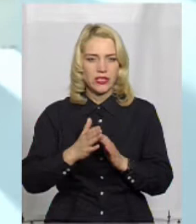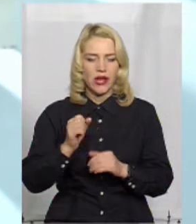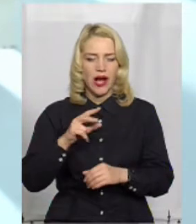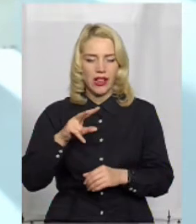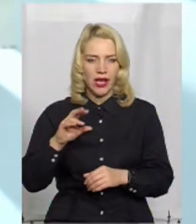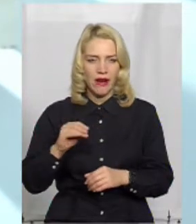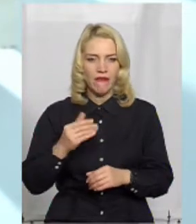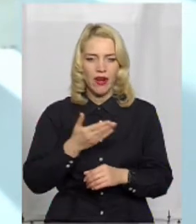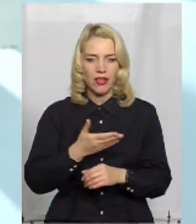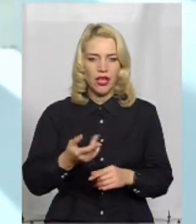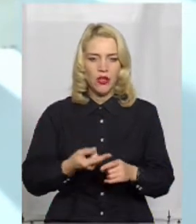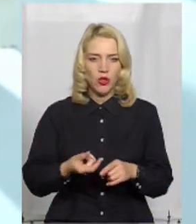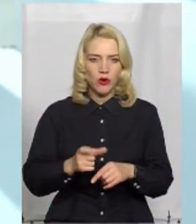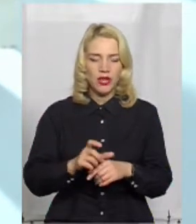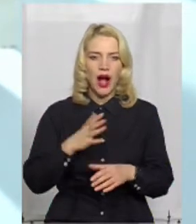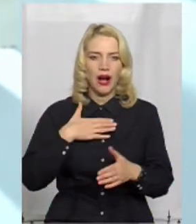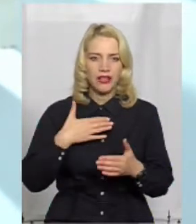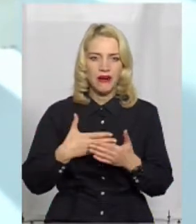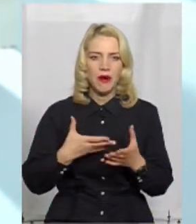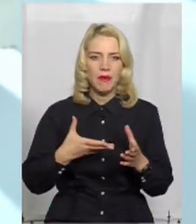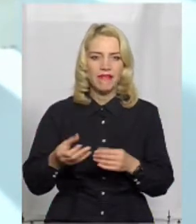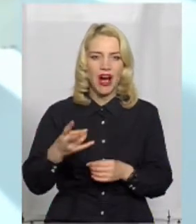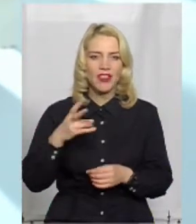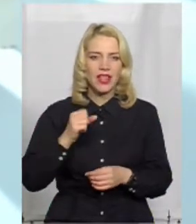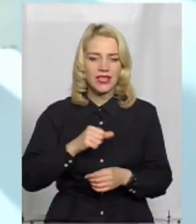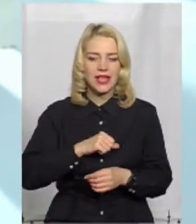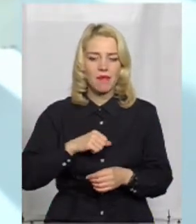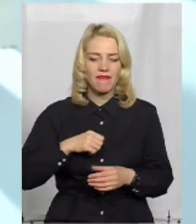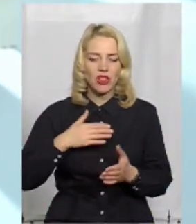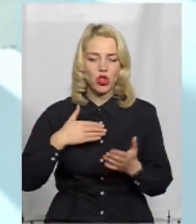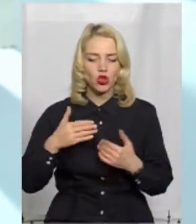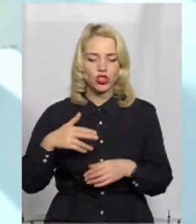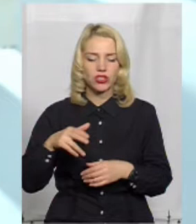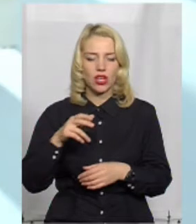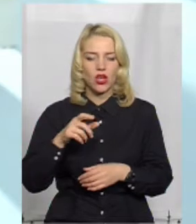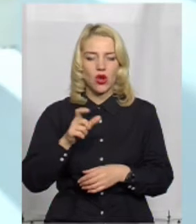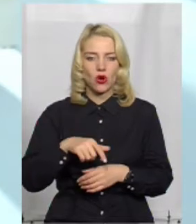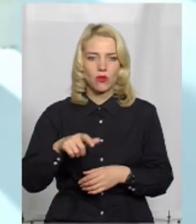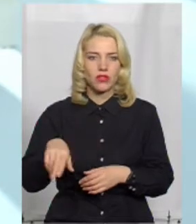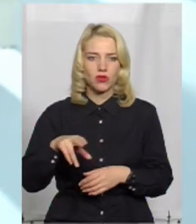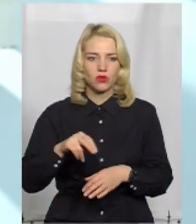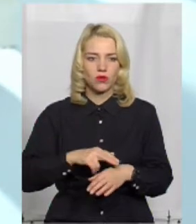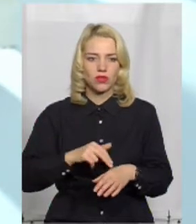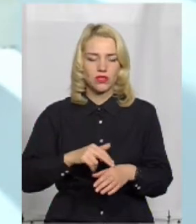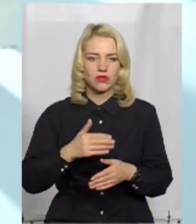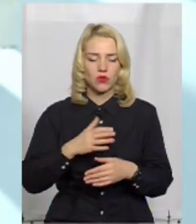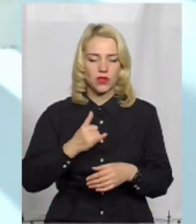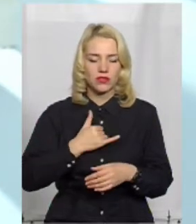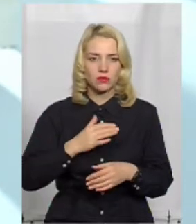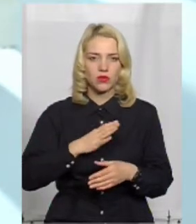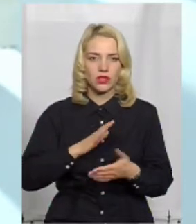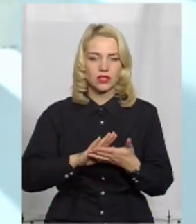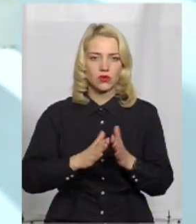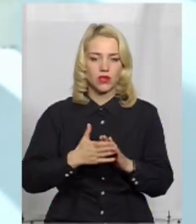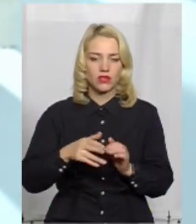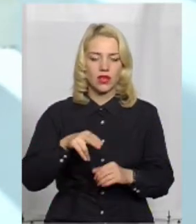кроки. Разом з тим, вони дуже активно впливають на саме відношення громадян до поліцейських. Ми мали ситуацію по Меджибажу, коли